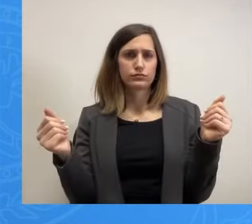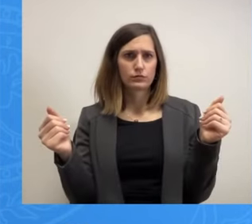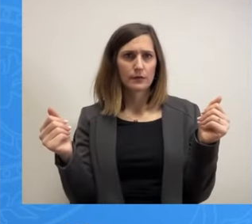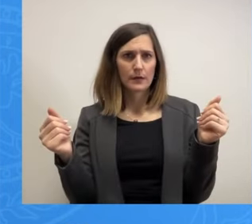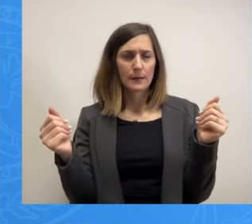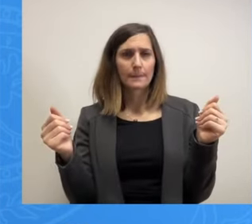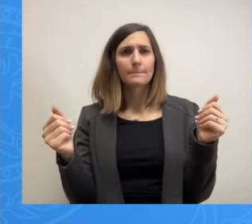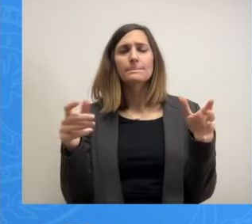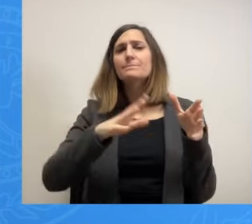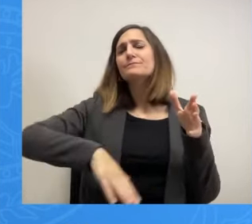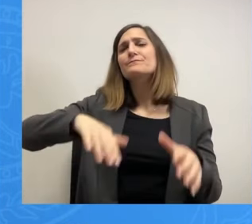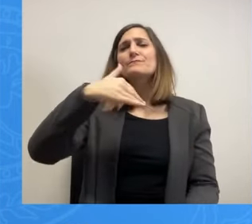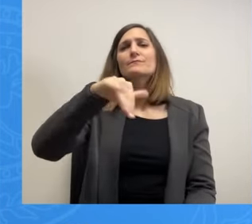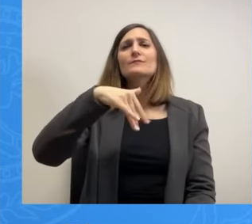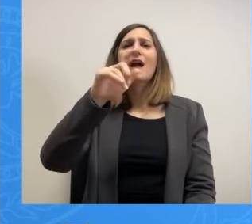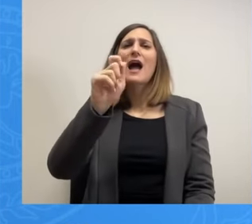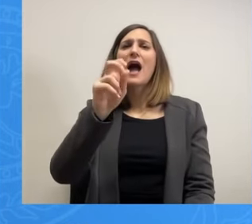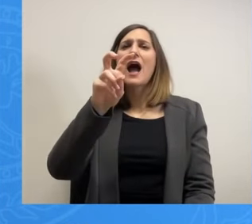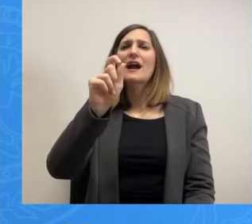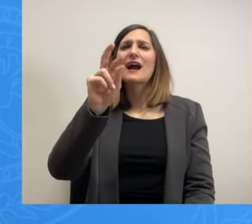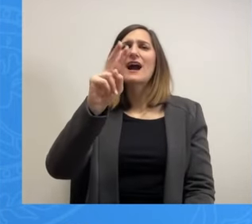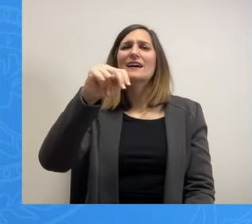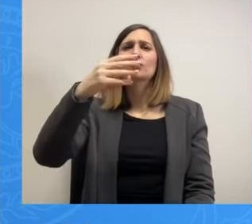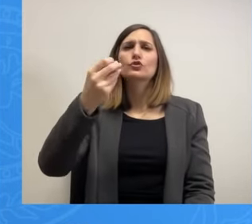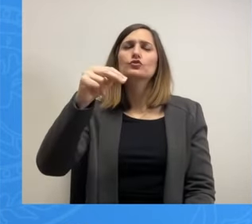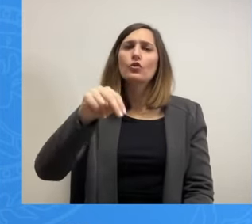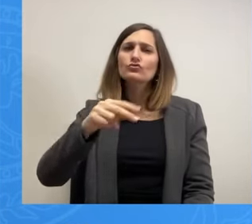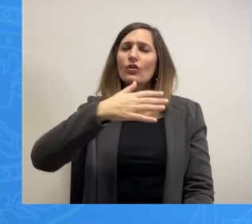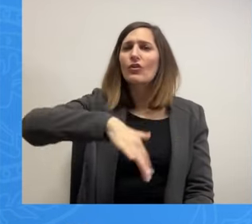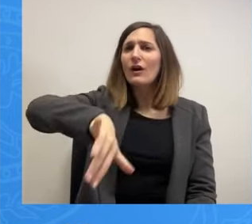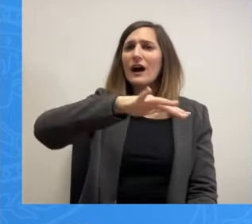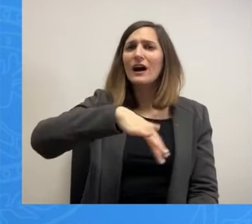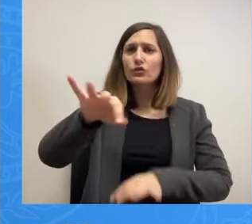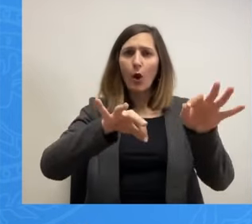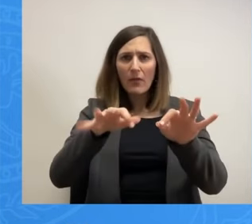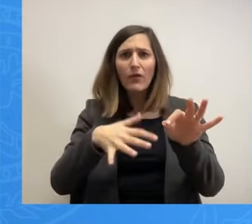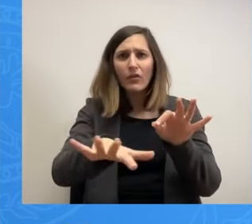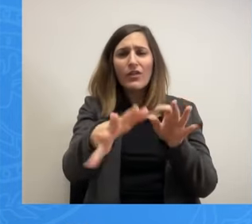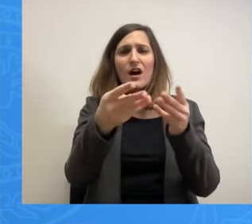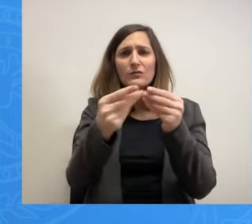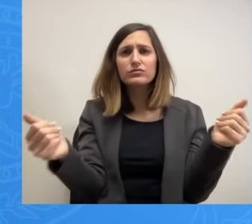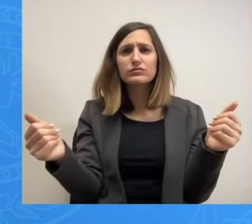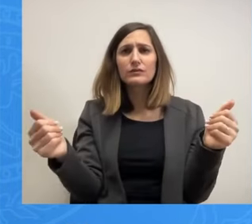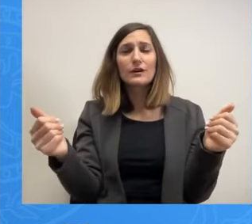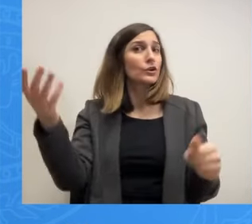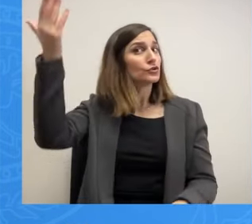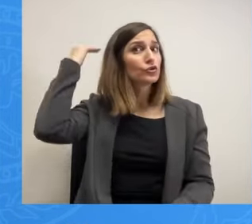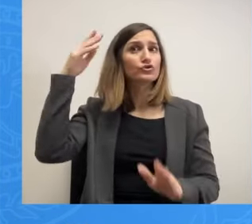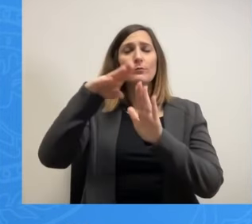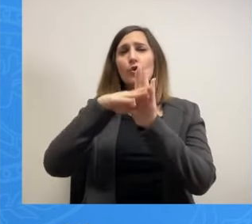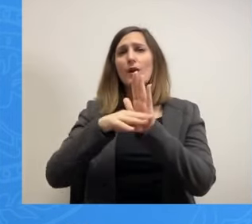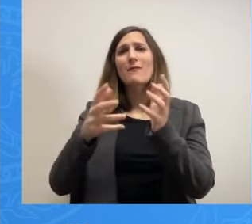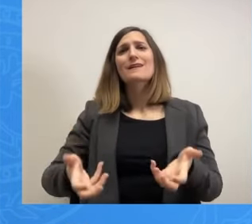στην Αχαρνών απέναντι από τον Άγιο Λευθέριο το οποίο ήταν στο πρόγραμμα του Καμίνι το οποίο είχαμε